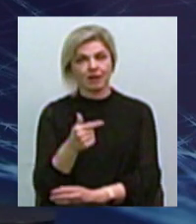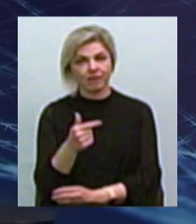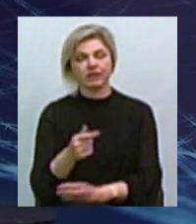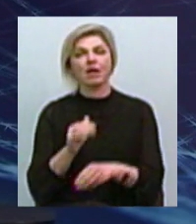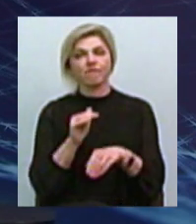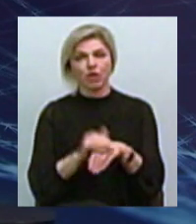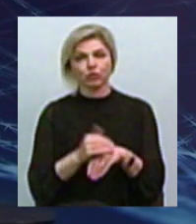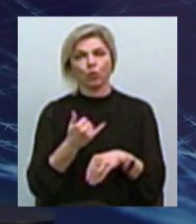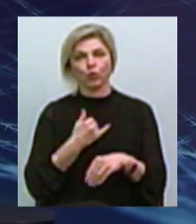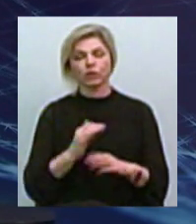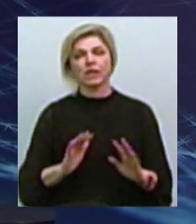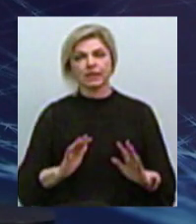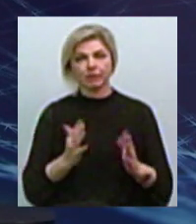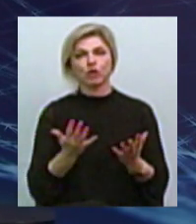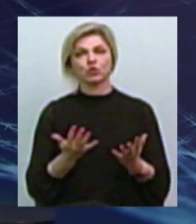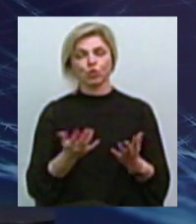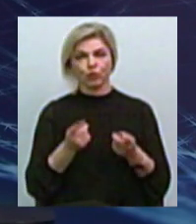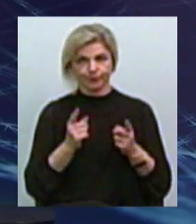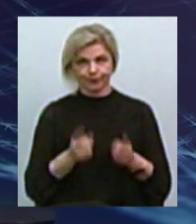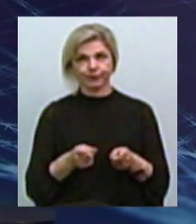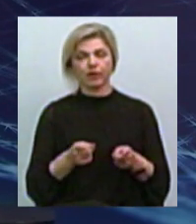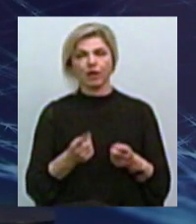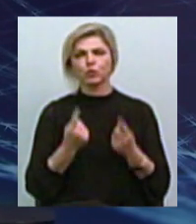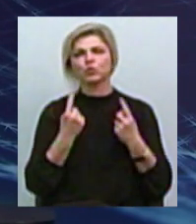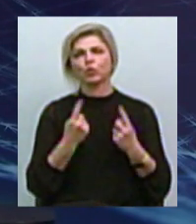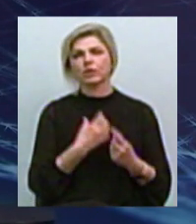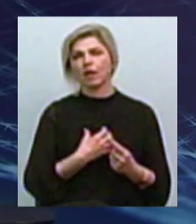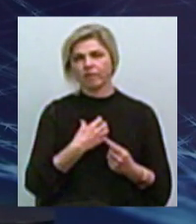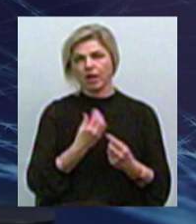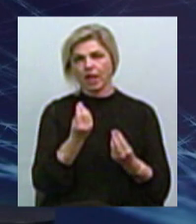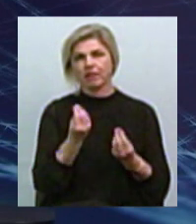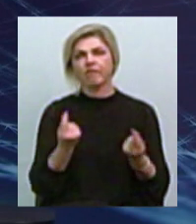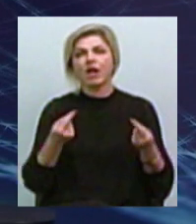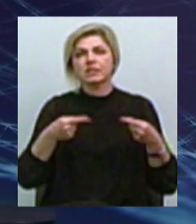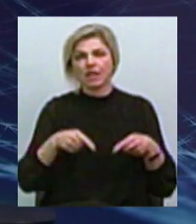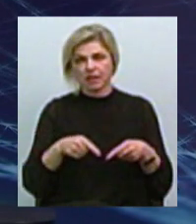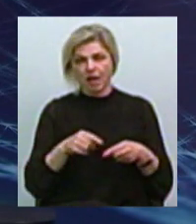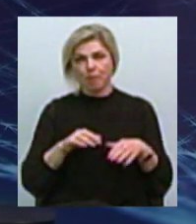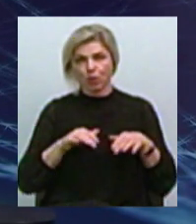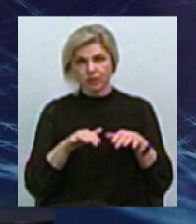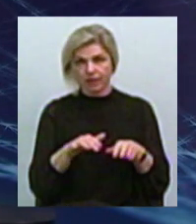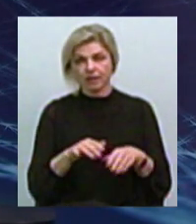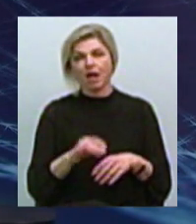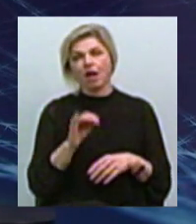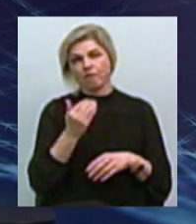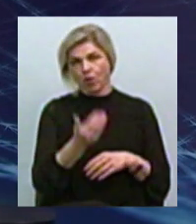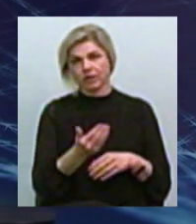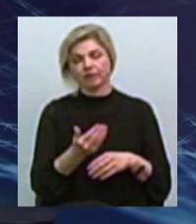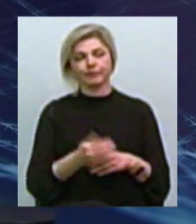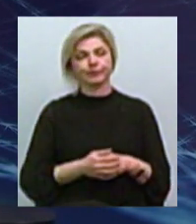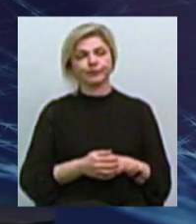дійсно відбулось такі дуже суттєві інфляційні процеси Вони, скажімо так,